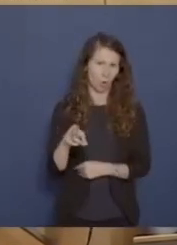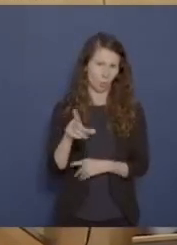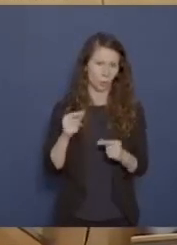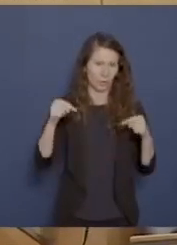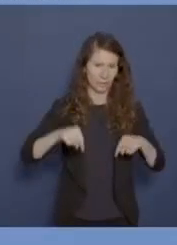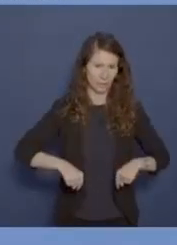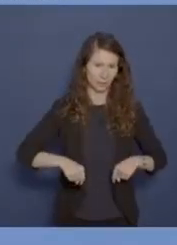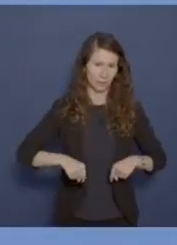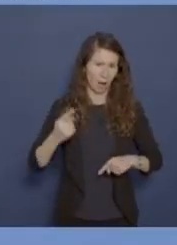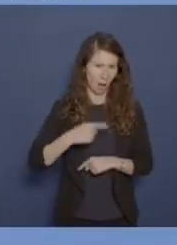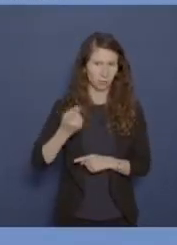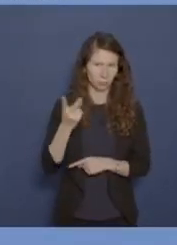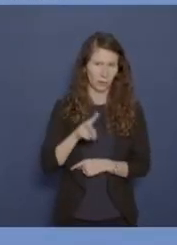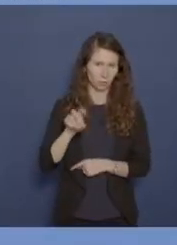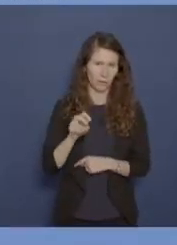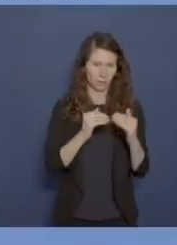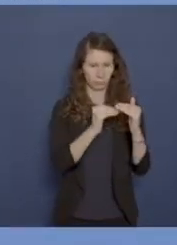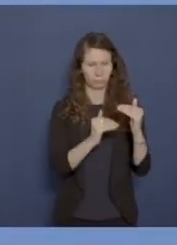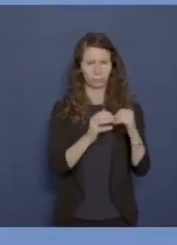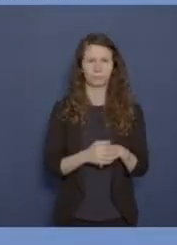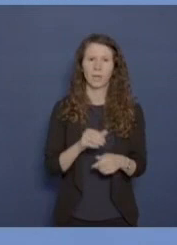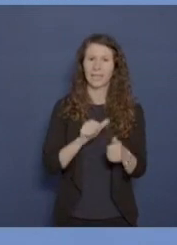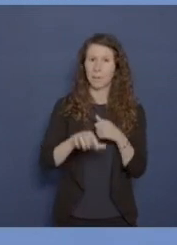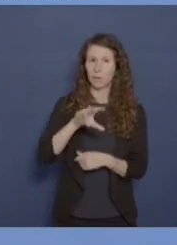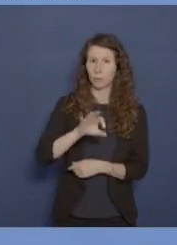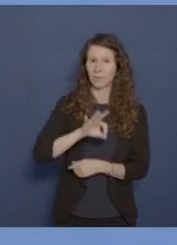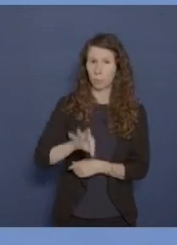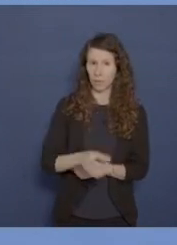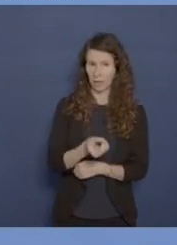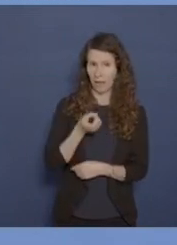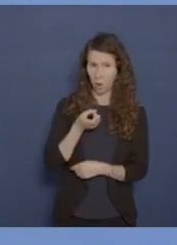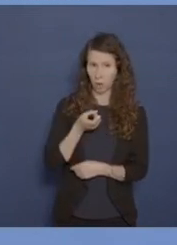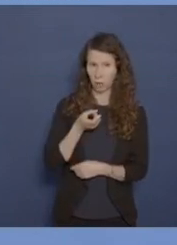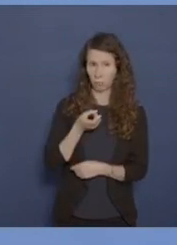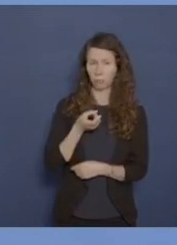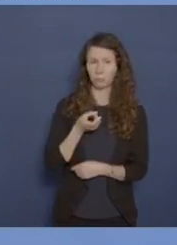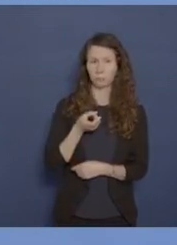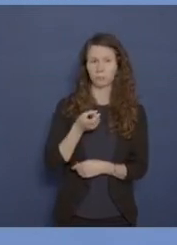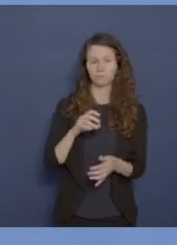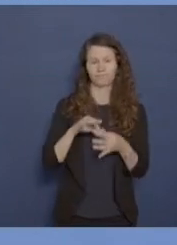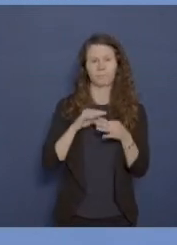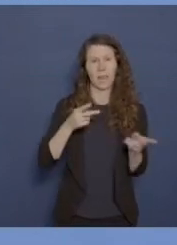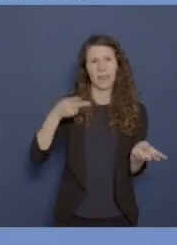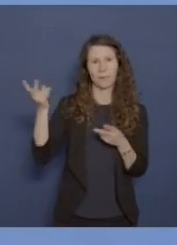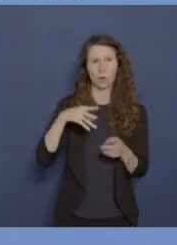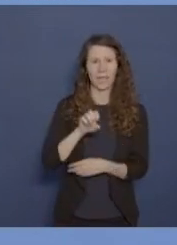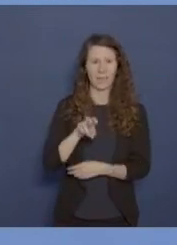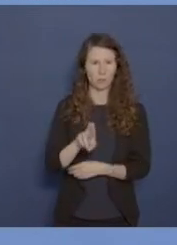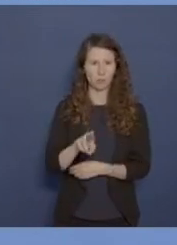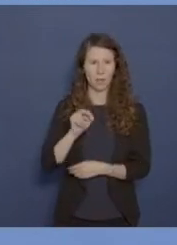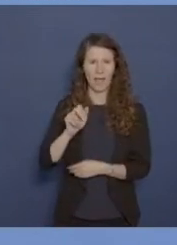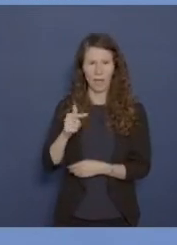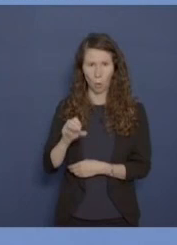Ein großer Anteil, nämlich knapp 50 Prozent dieser Genehmigungen, entfiel auf Lieferungen in EU-,